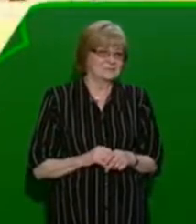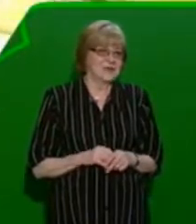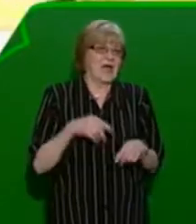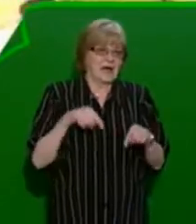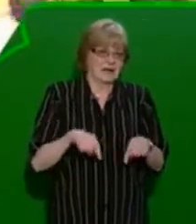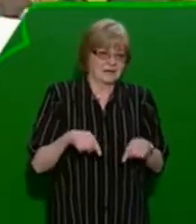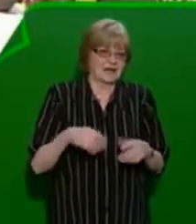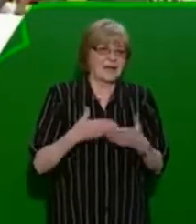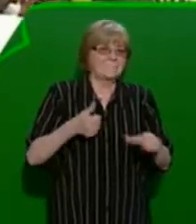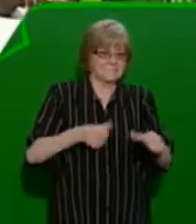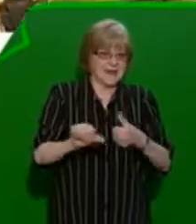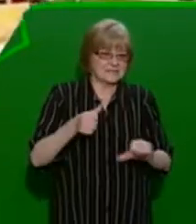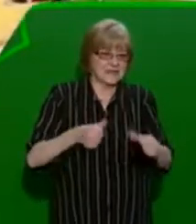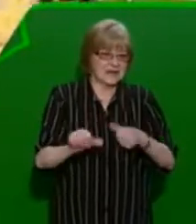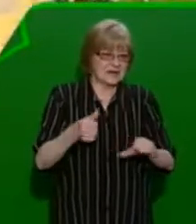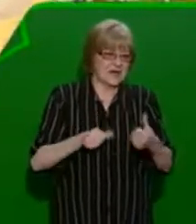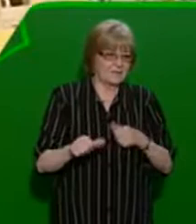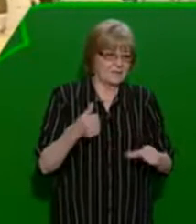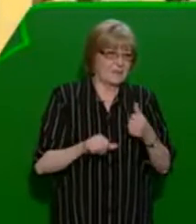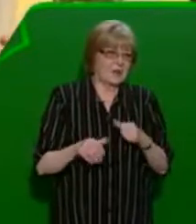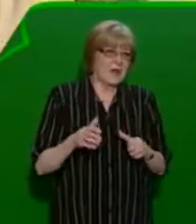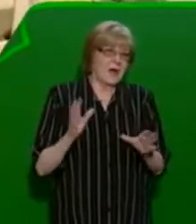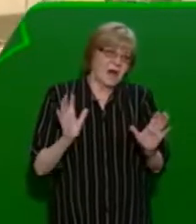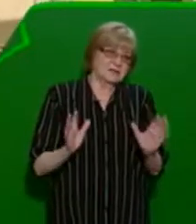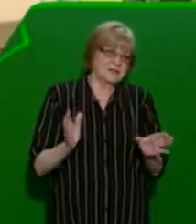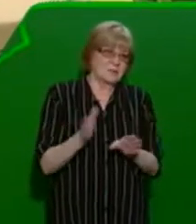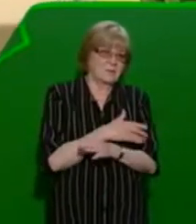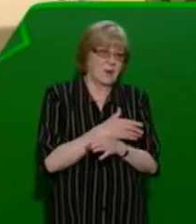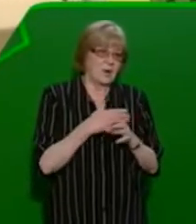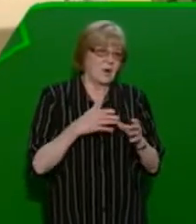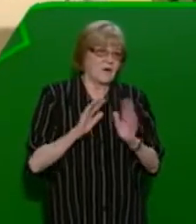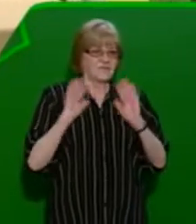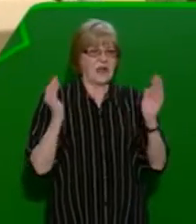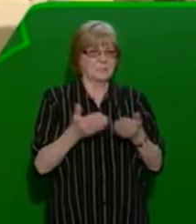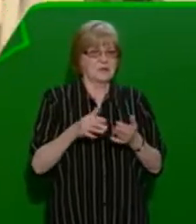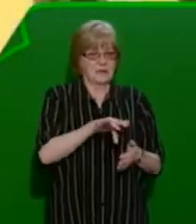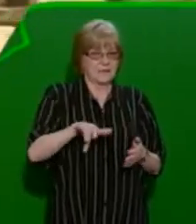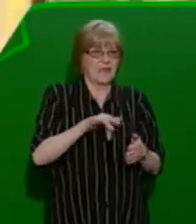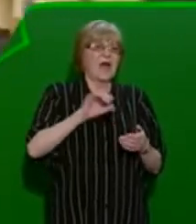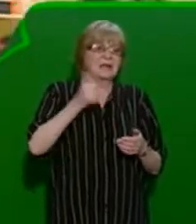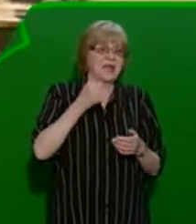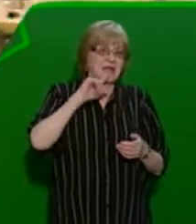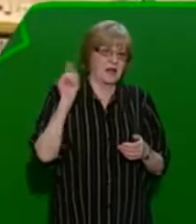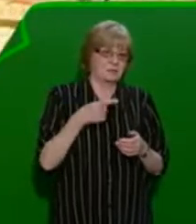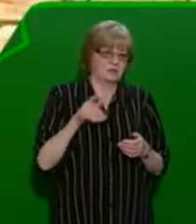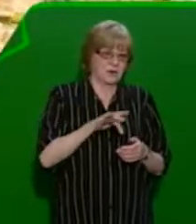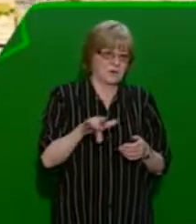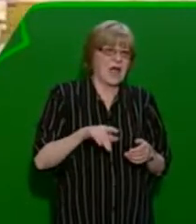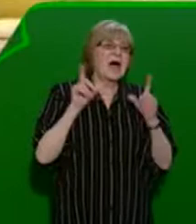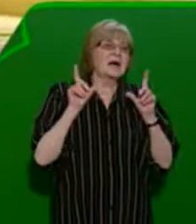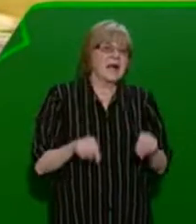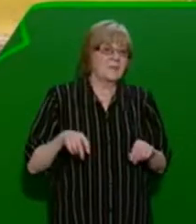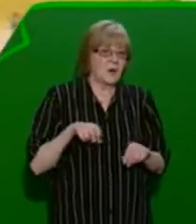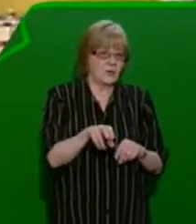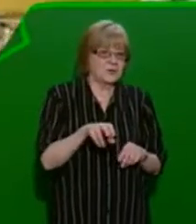Tak tady se nacházíme na Masérně, asi takový po kabině, v kabině, řekl bych asi nejlepší místnost na to, kam se